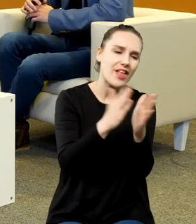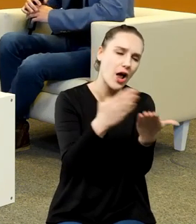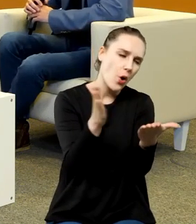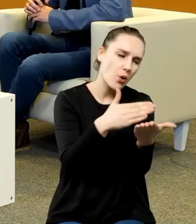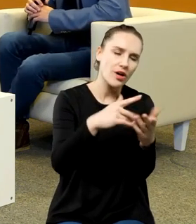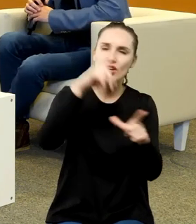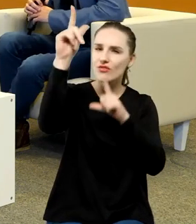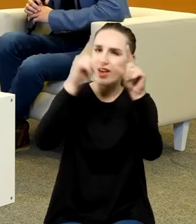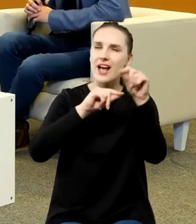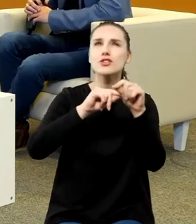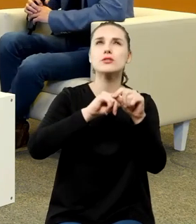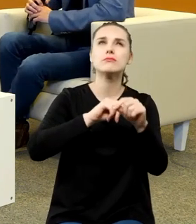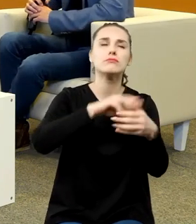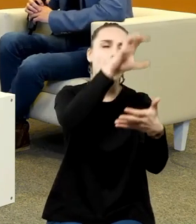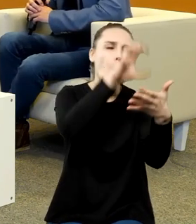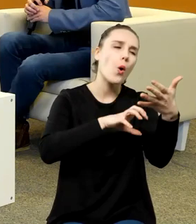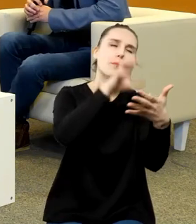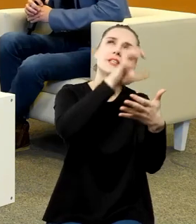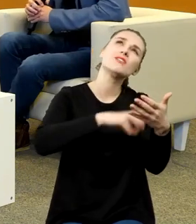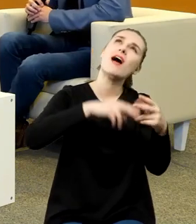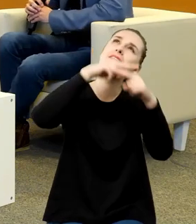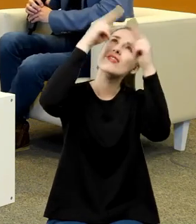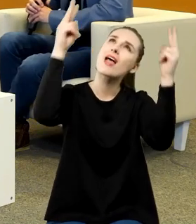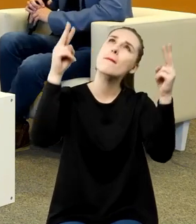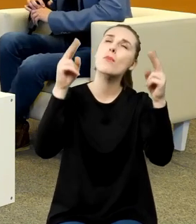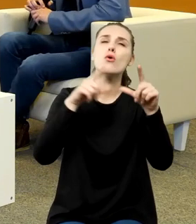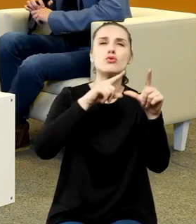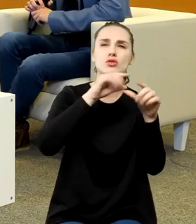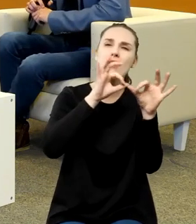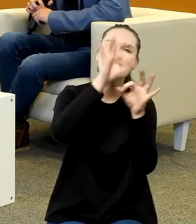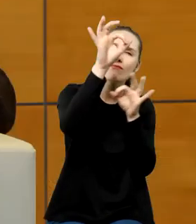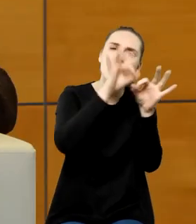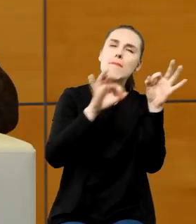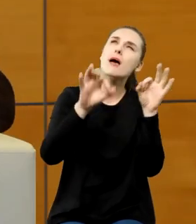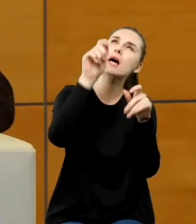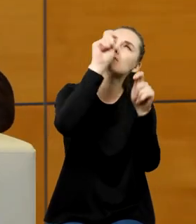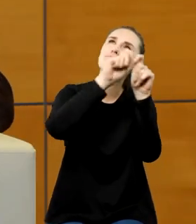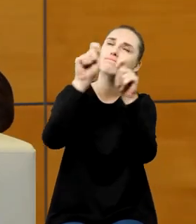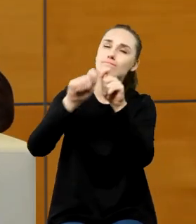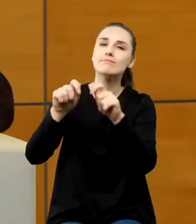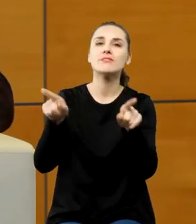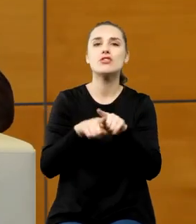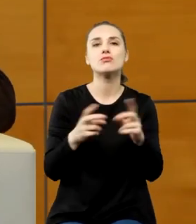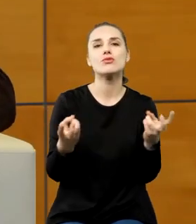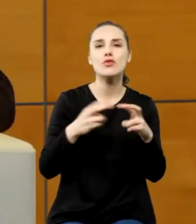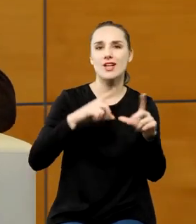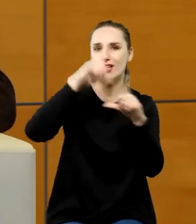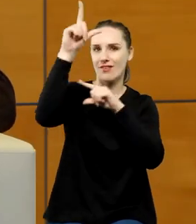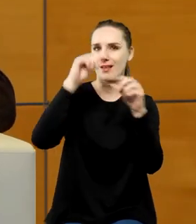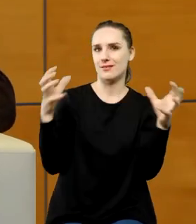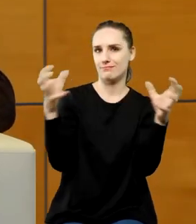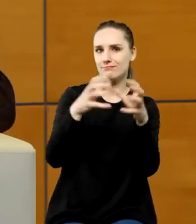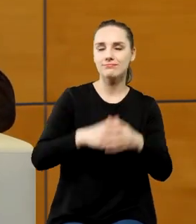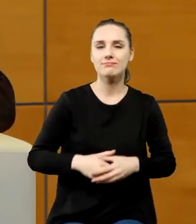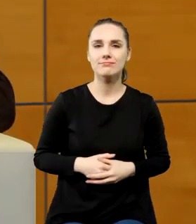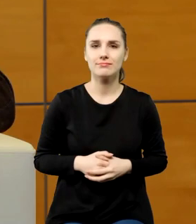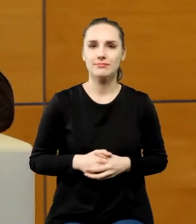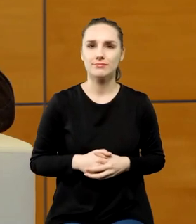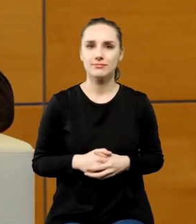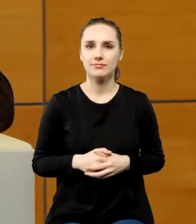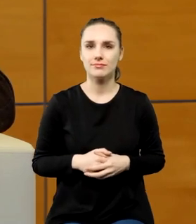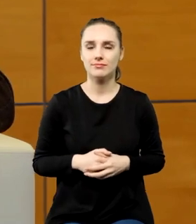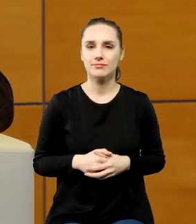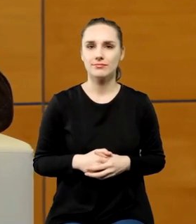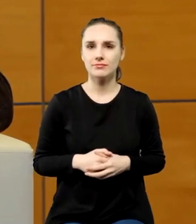nieba poprzez pomiary i tworzenie gwiazdozbiorów. To